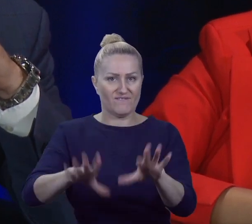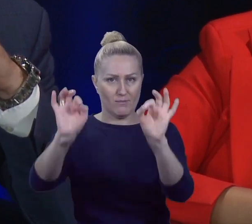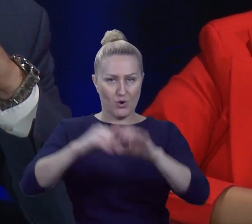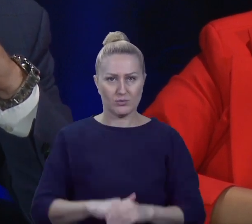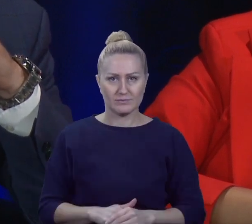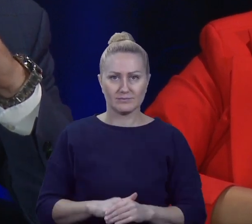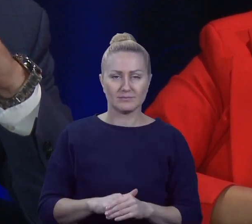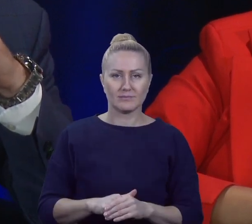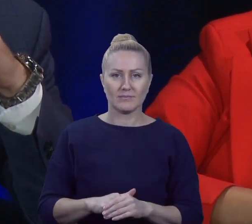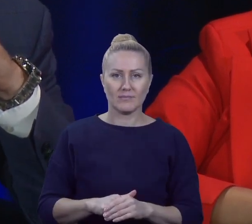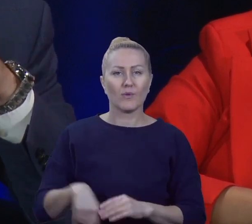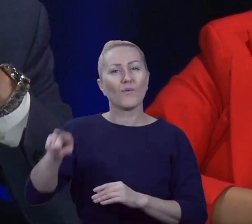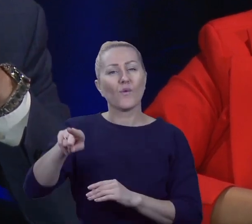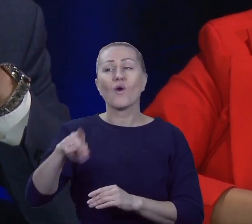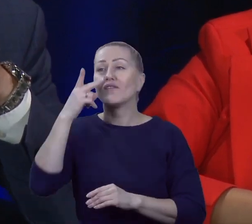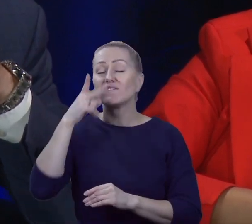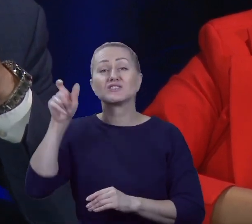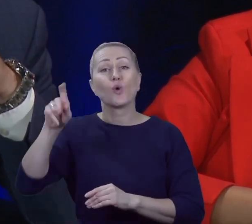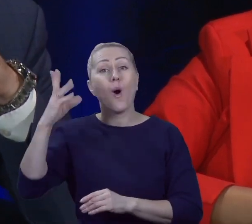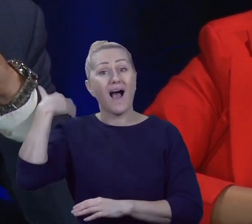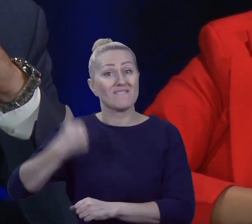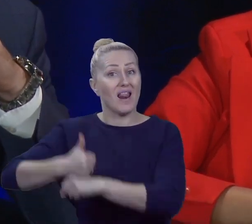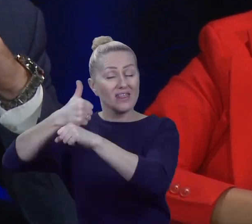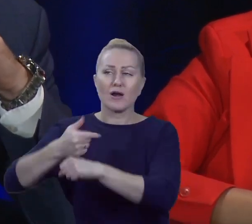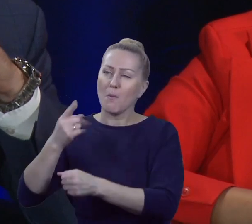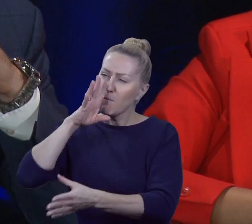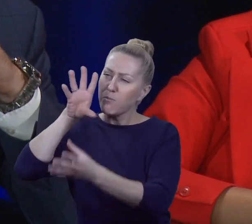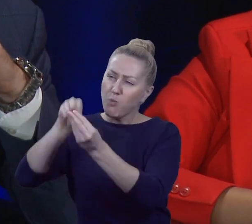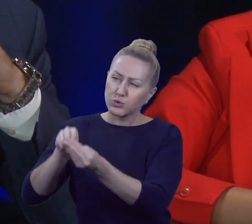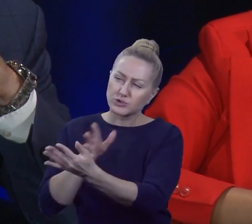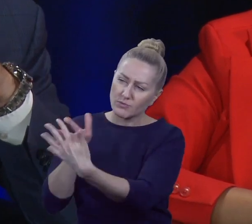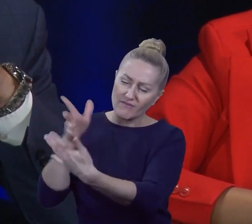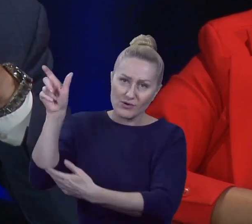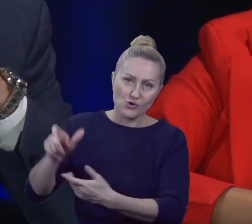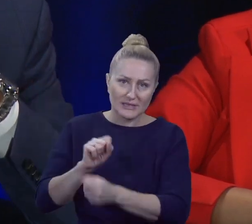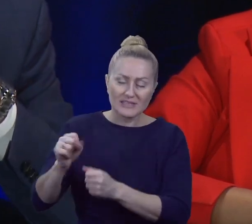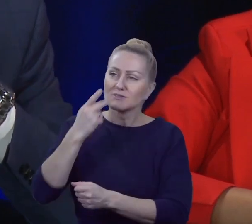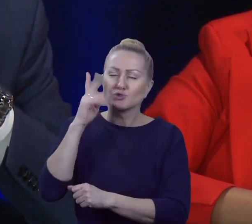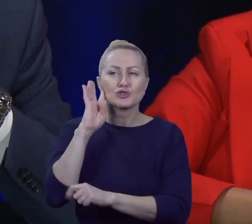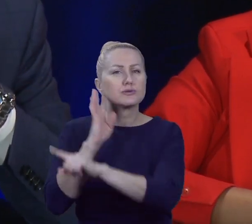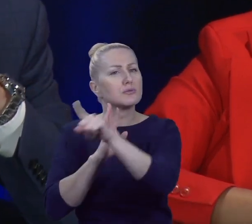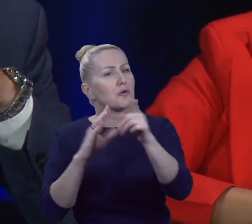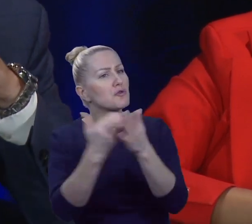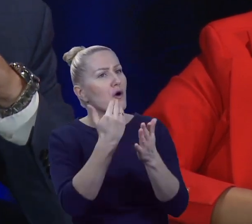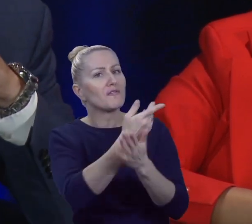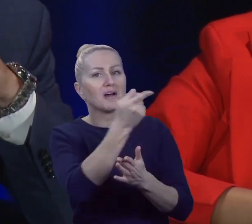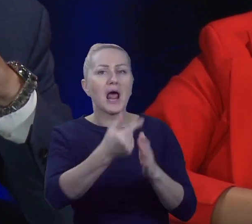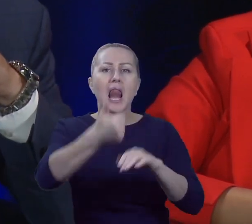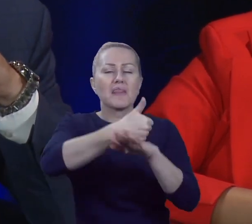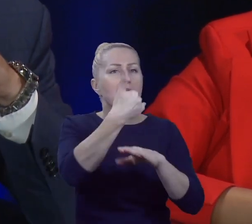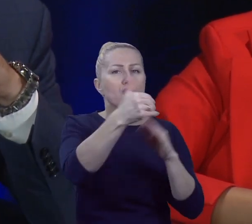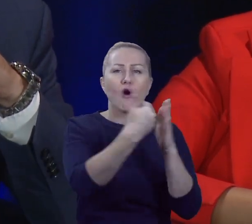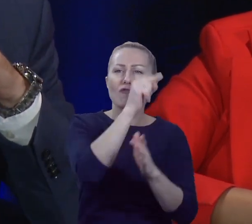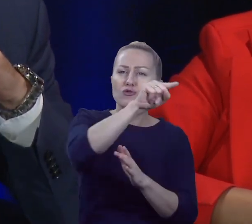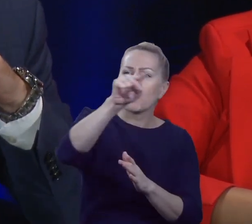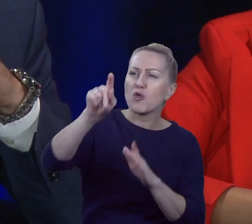Podsumowują swojego lidera za poprzednią kadencję, słuchając, co do zaproponowania mają ten lider bądź inni jego